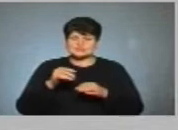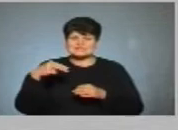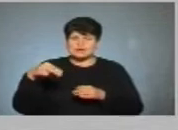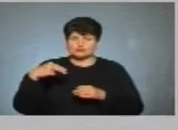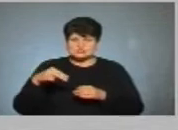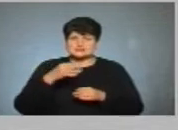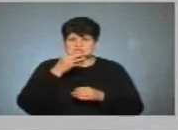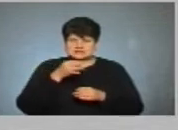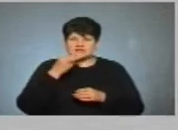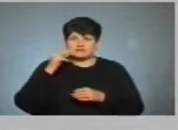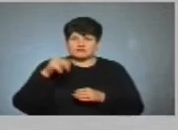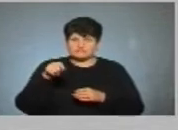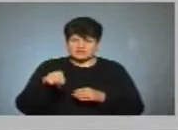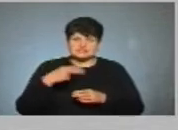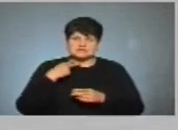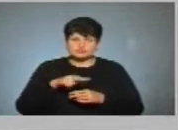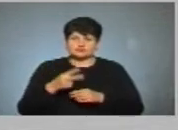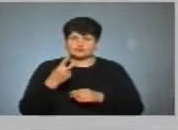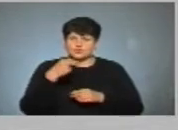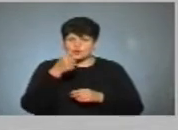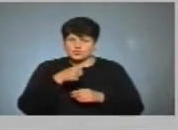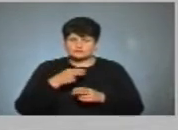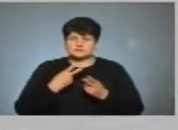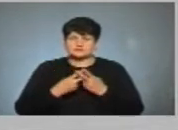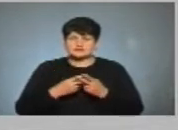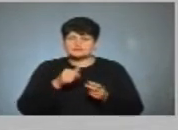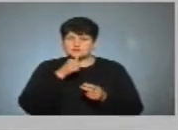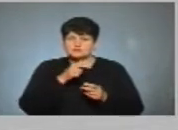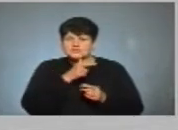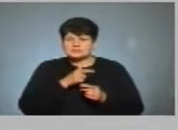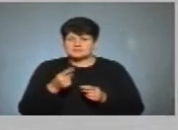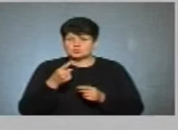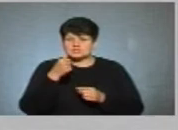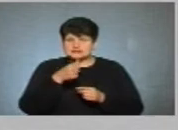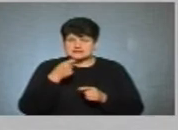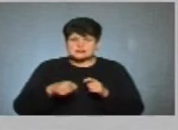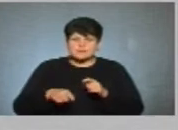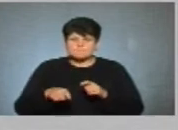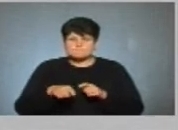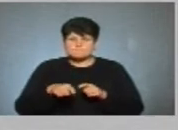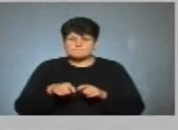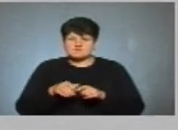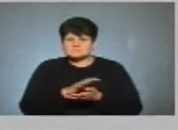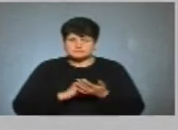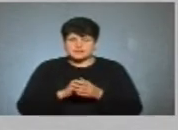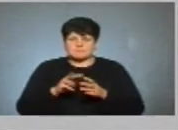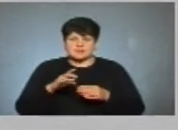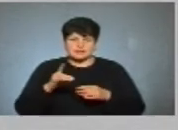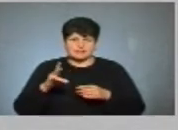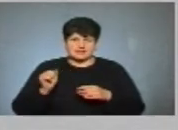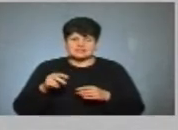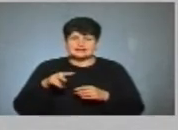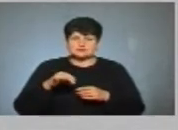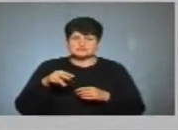визнав винним і засудив до двох років обмеження волі з випробувальним терміном на один рік за пошкодження майна. З листопада 2013